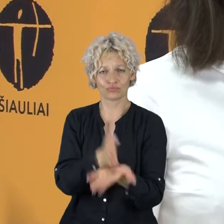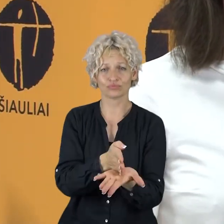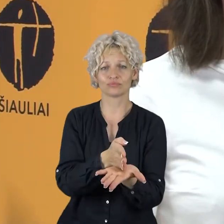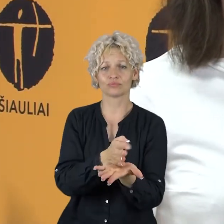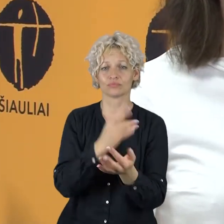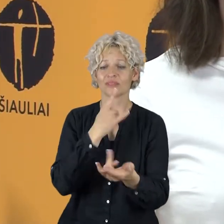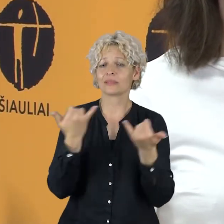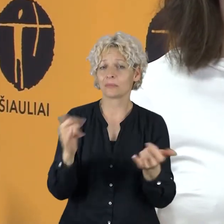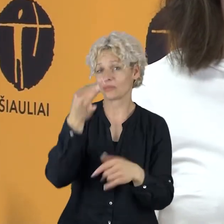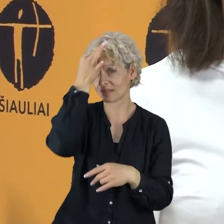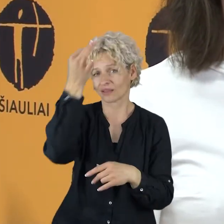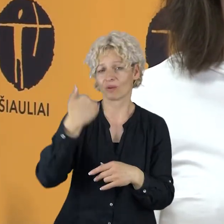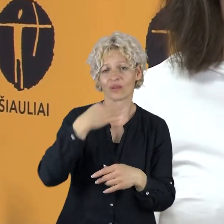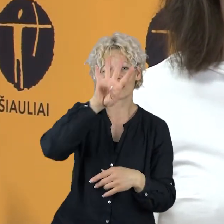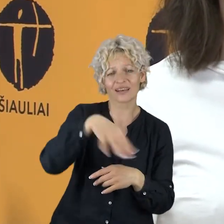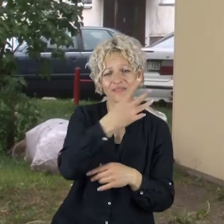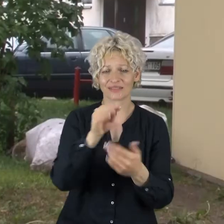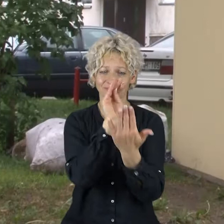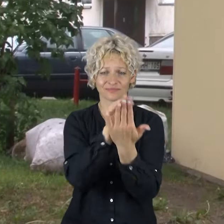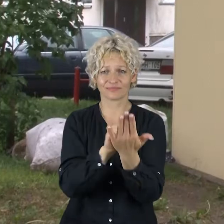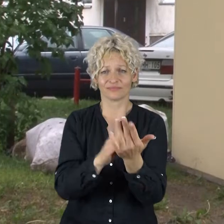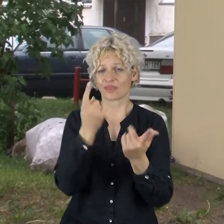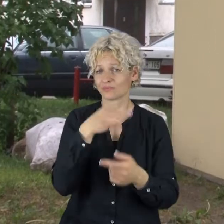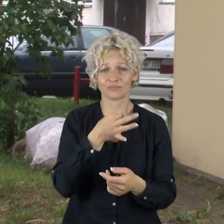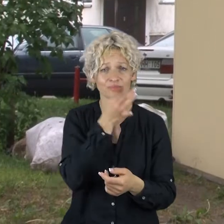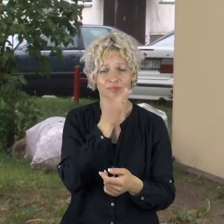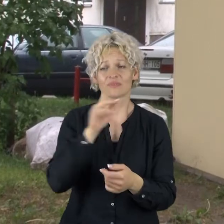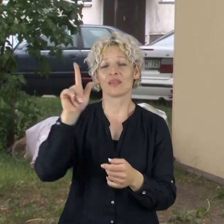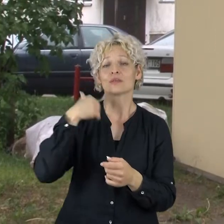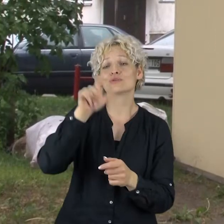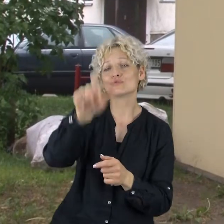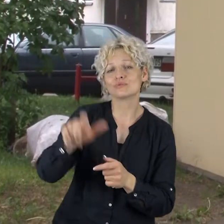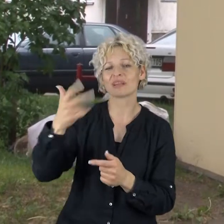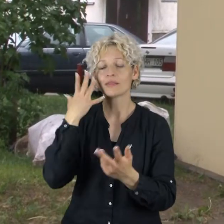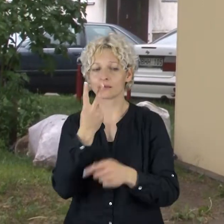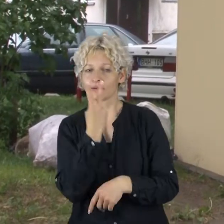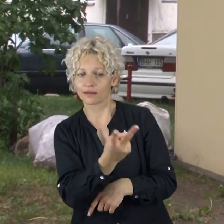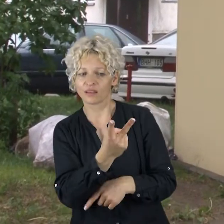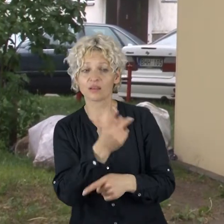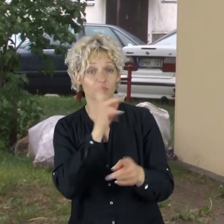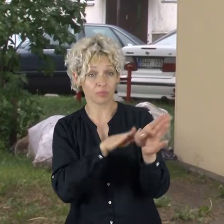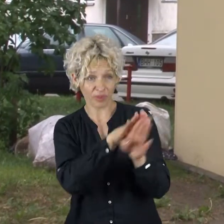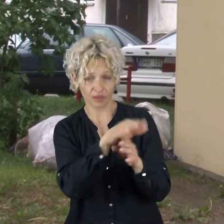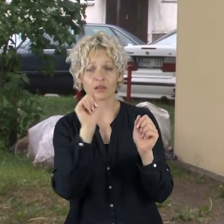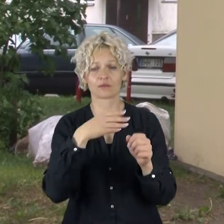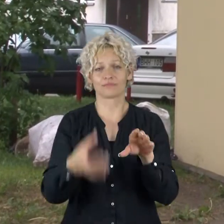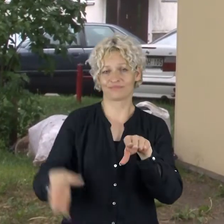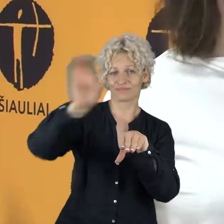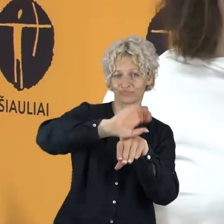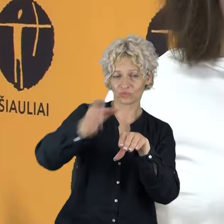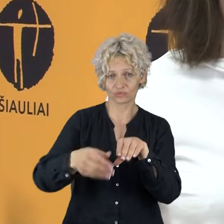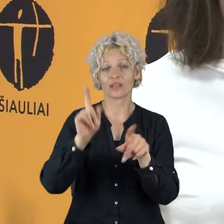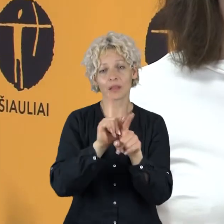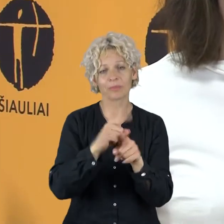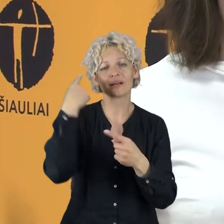kvenamų į namų. Šiuo metu konkretaus dar grafiko neturime, tiesiog stebėsime jų prisipildimą ir bus vežama pagal poreikį.